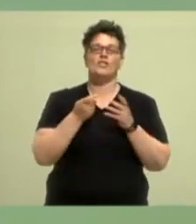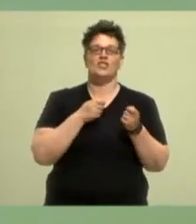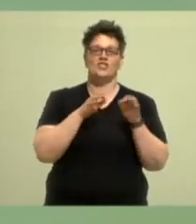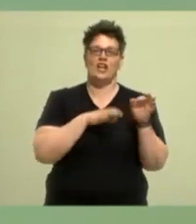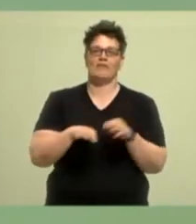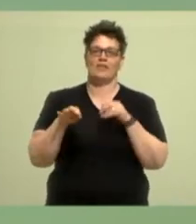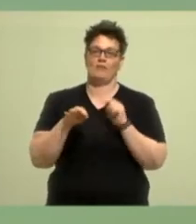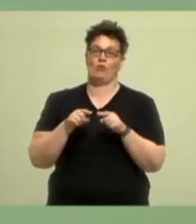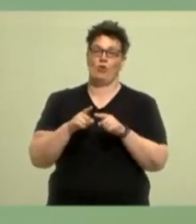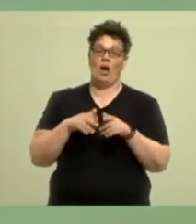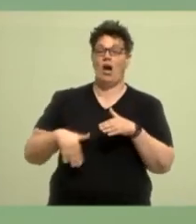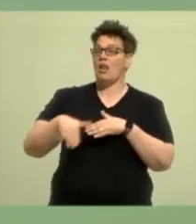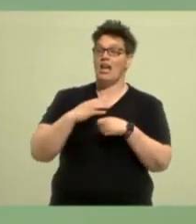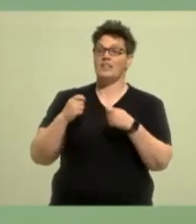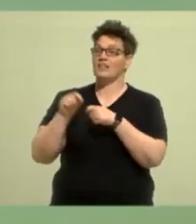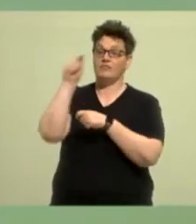wirklich der Schönste.